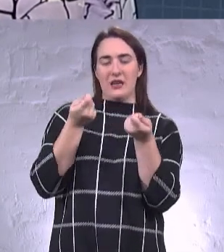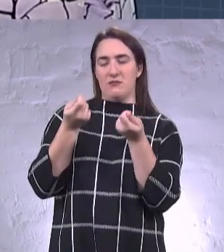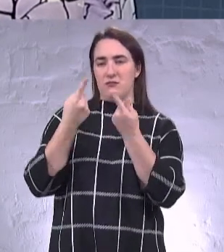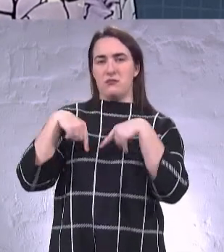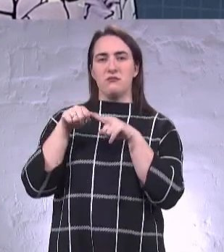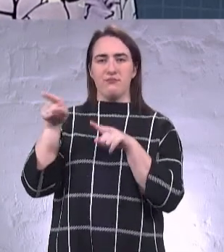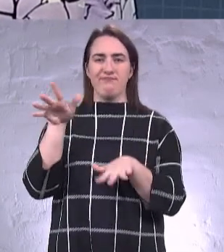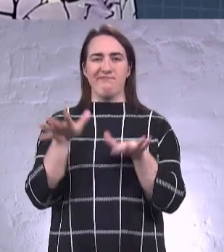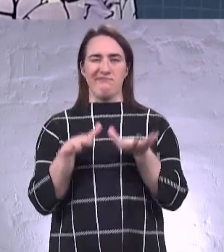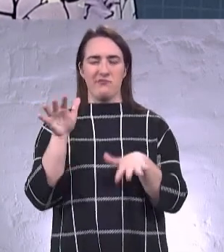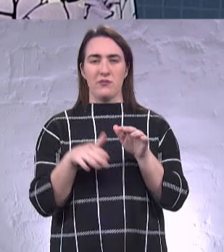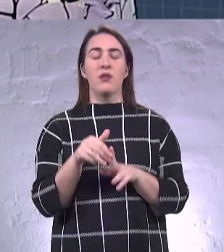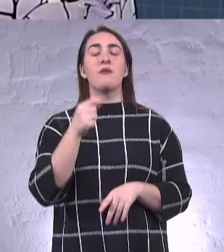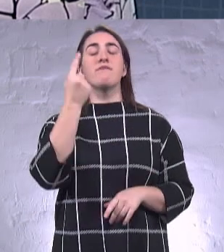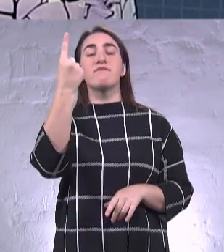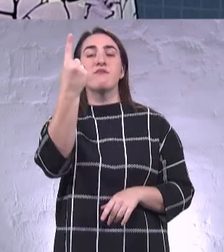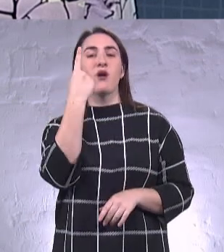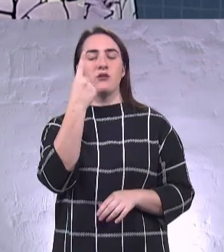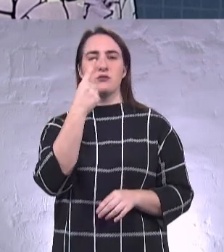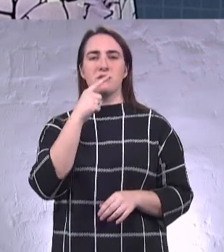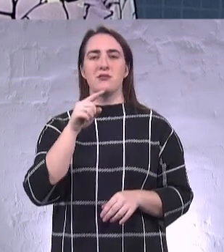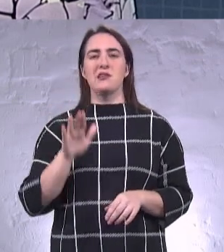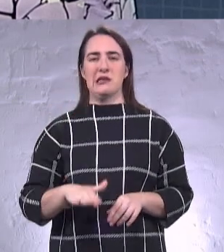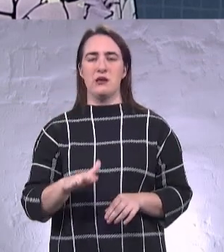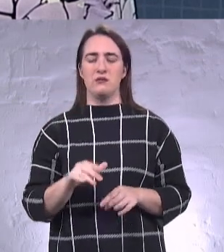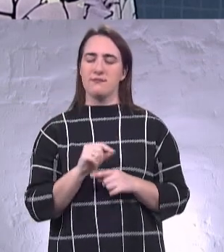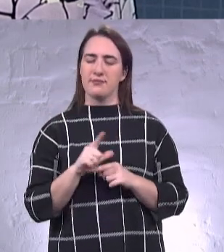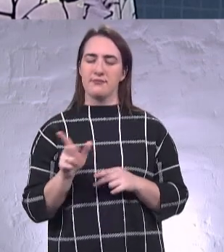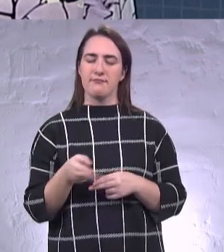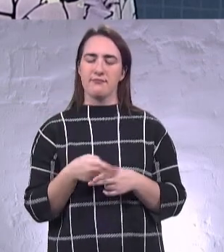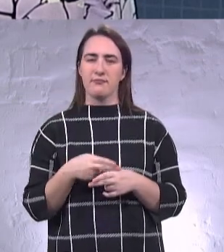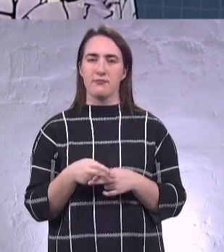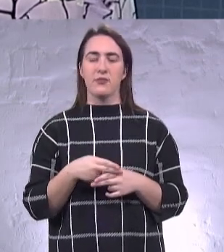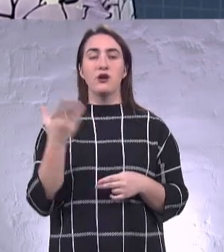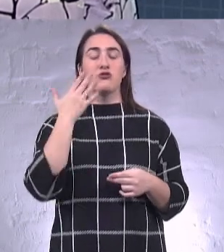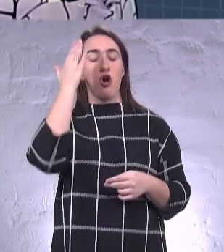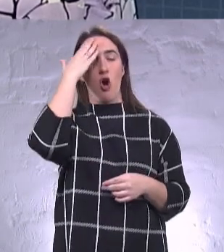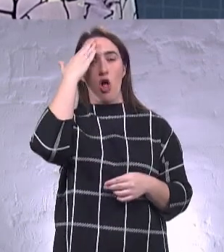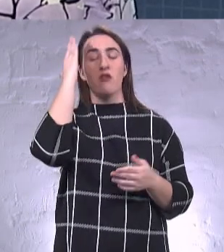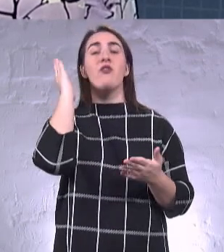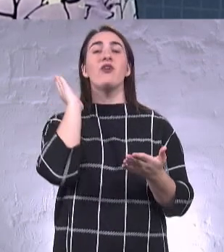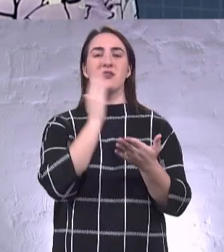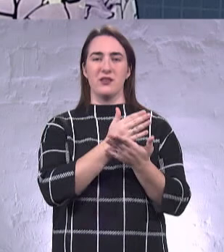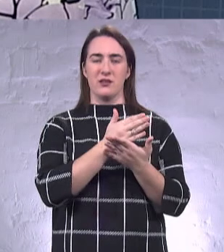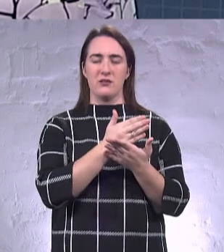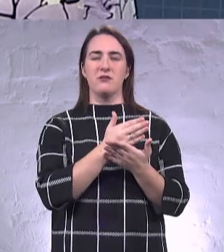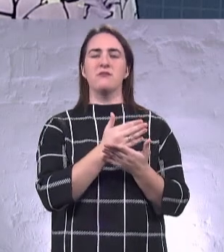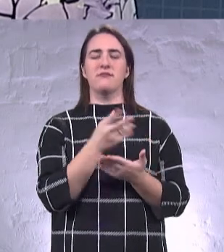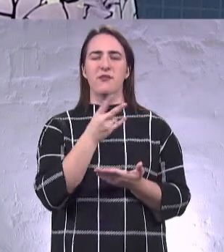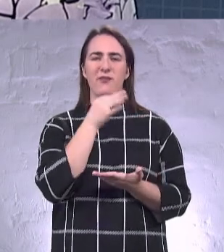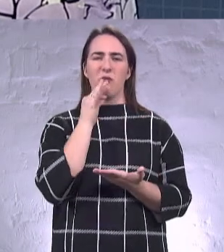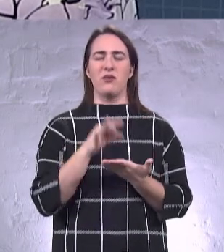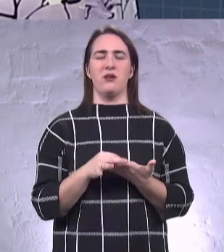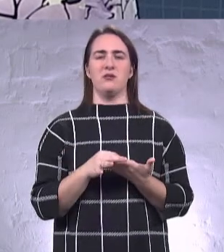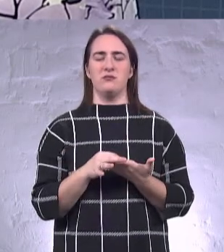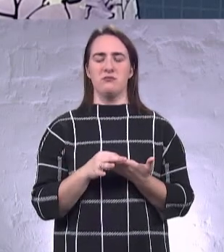і починати треба знизу. Якщо є голова ОТГ, то беріть на себе відповідальність. Ви